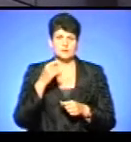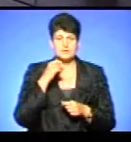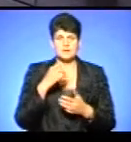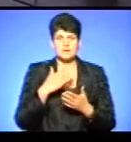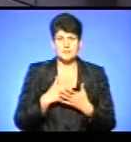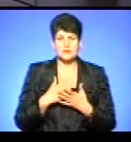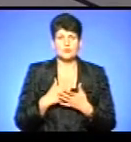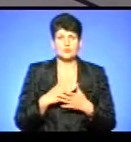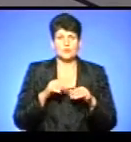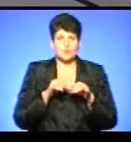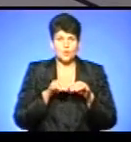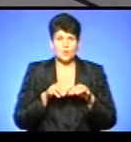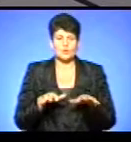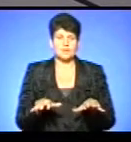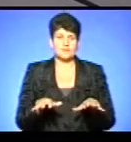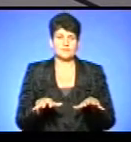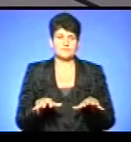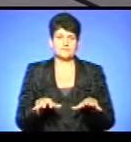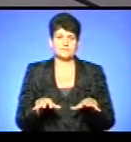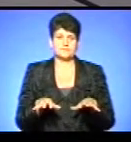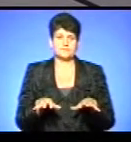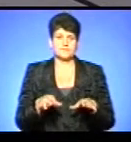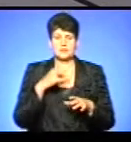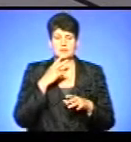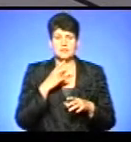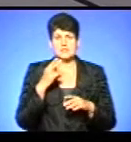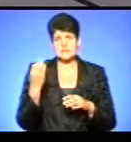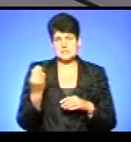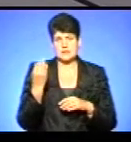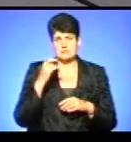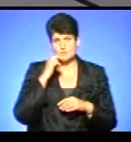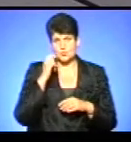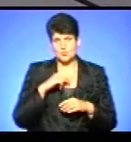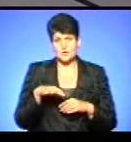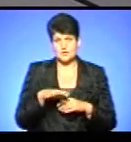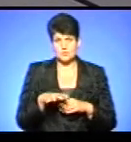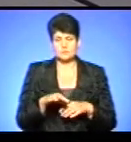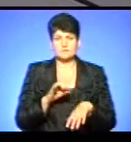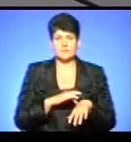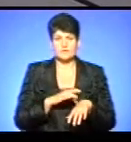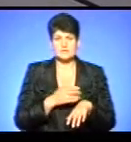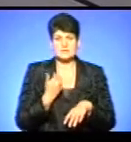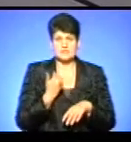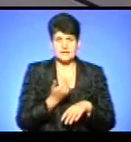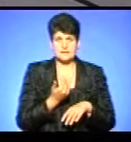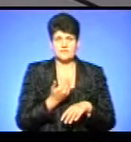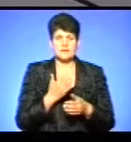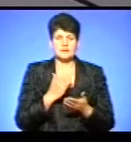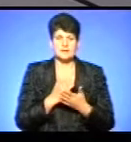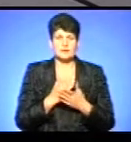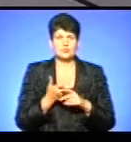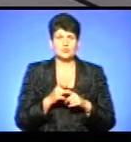українське, або переїхали з України, вони далі цікавляться Україною. Зазвичай вони там оболювають з неї. Але є дуже